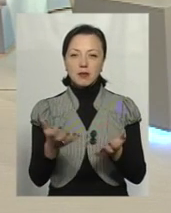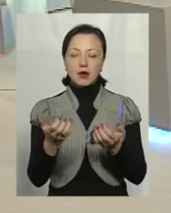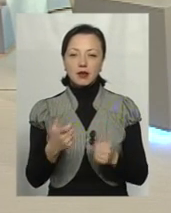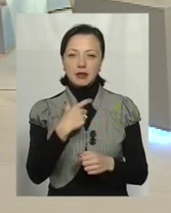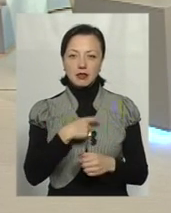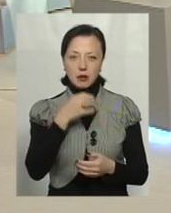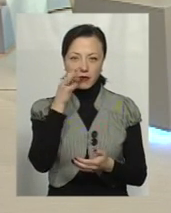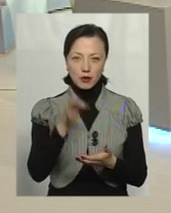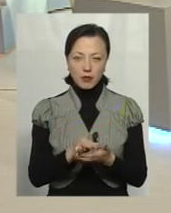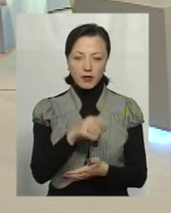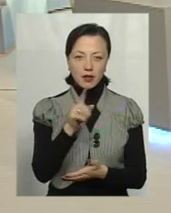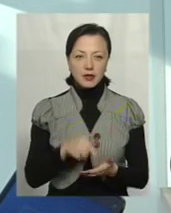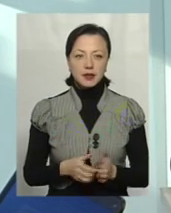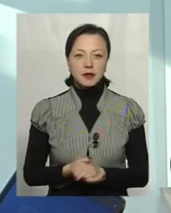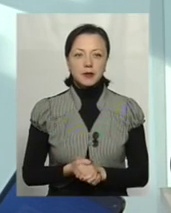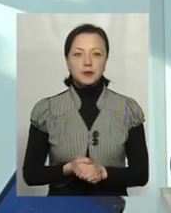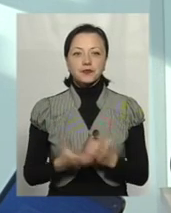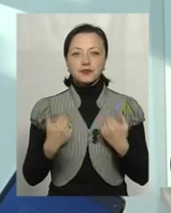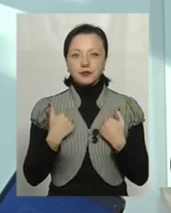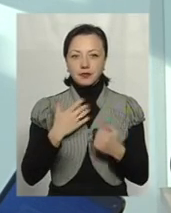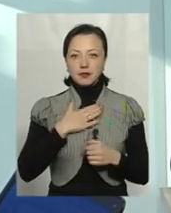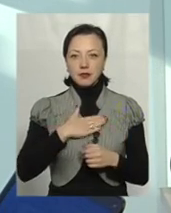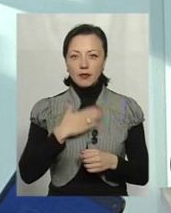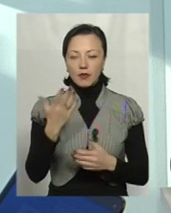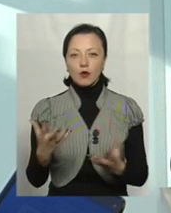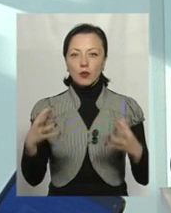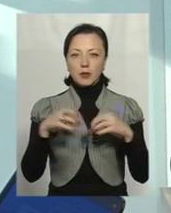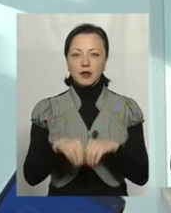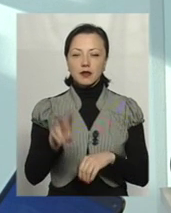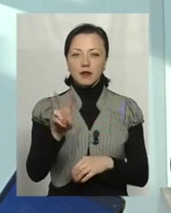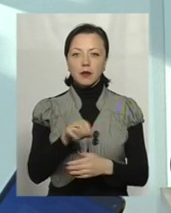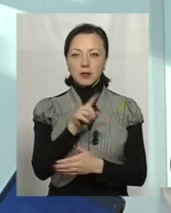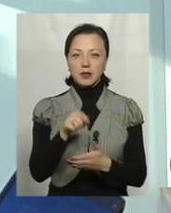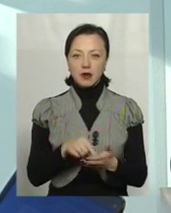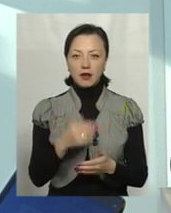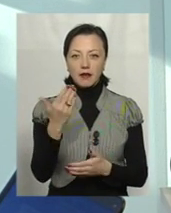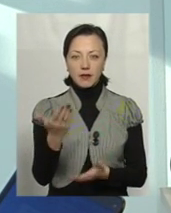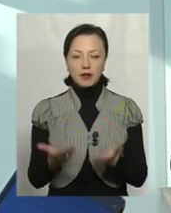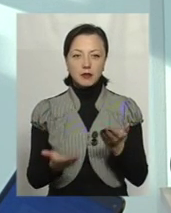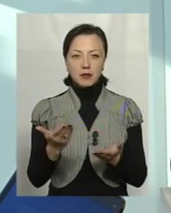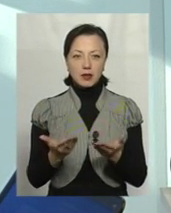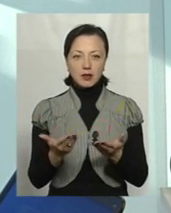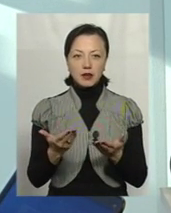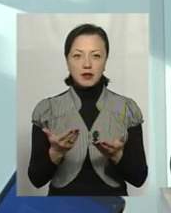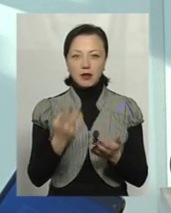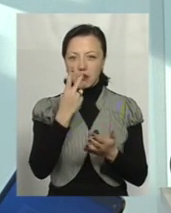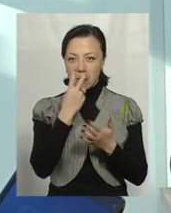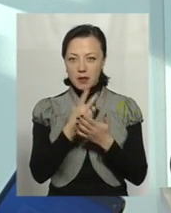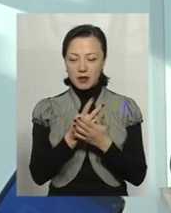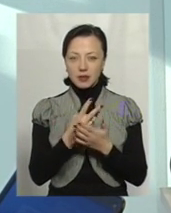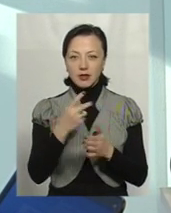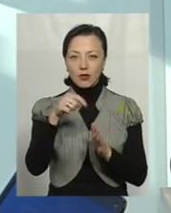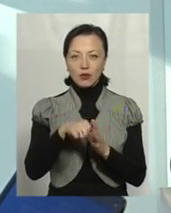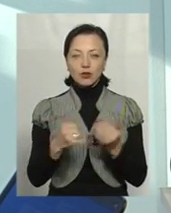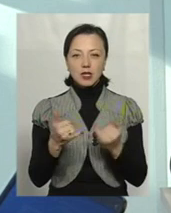відповідальність? Мені дуже приємно, що ви об'єднали саме ці два питання, бо ви, очевидно, розкусили корінь того, що